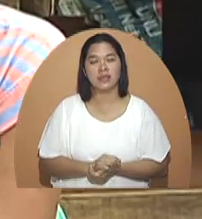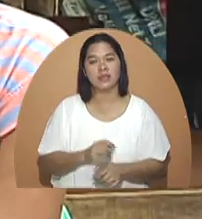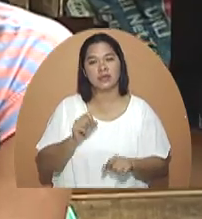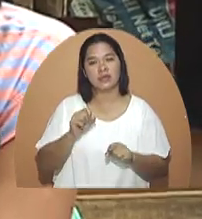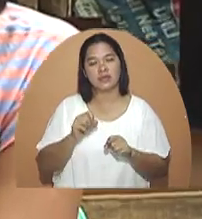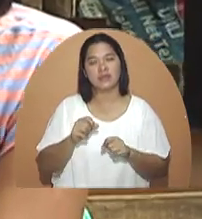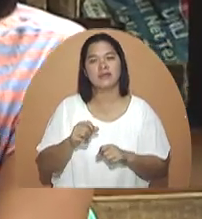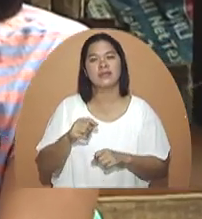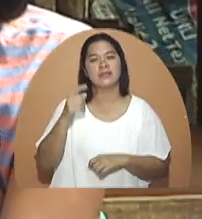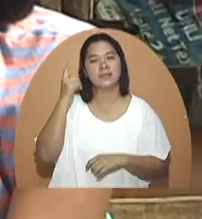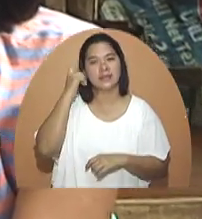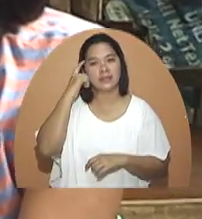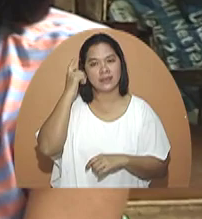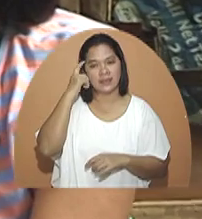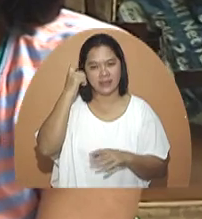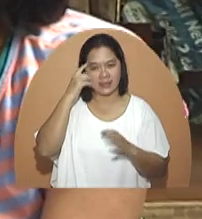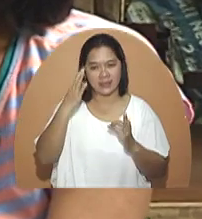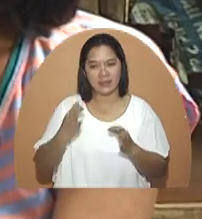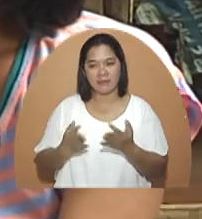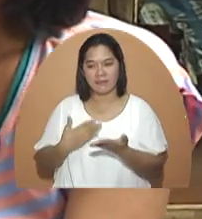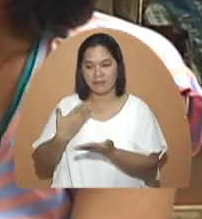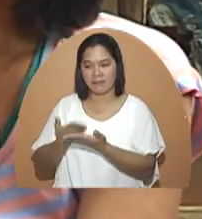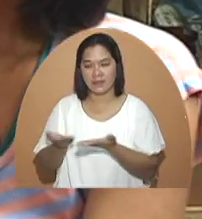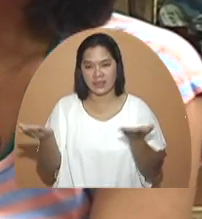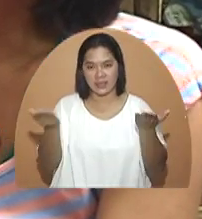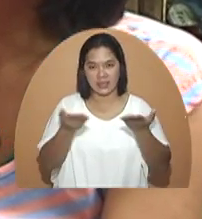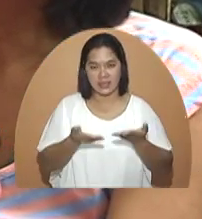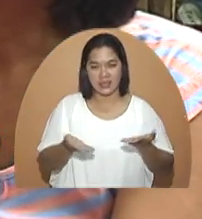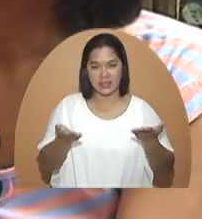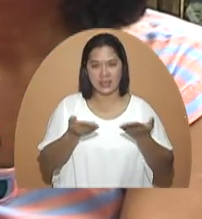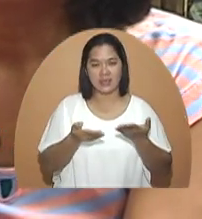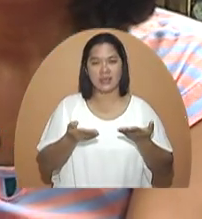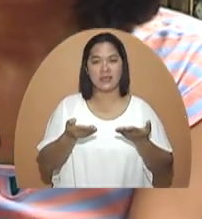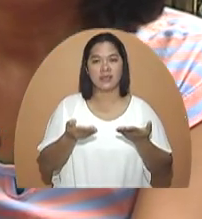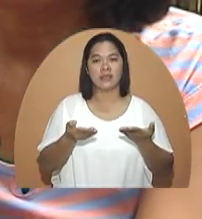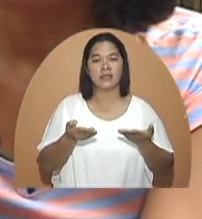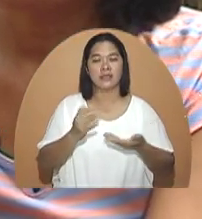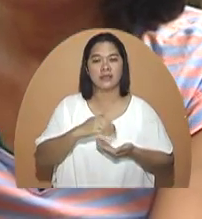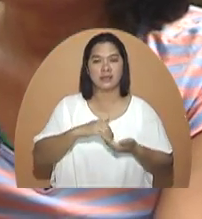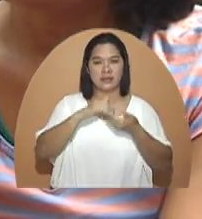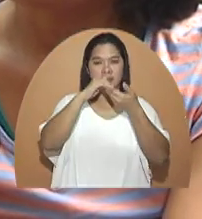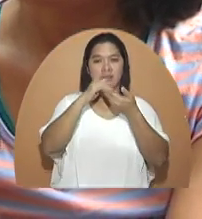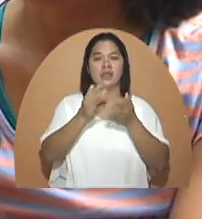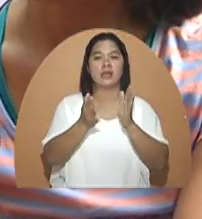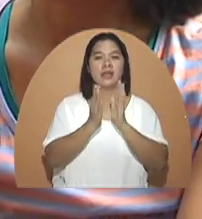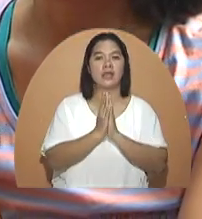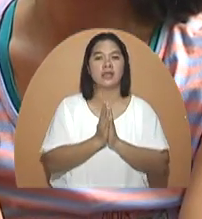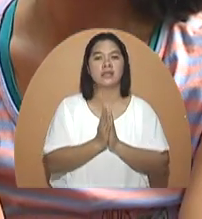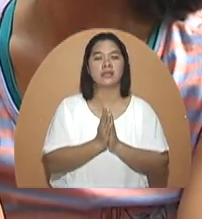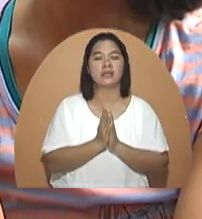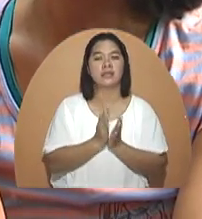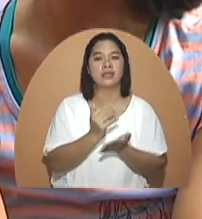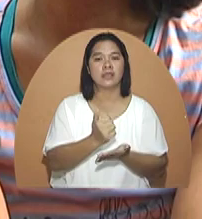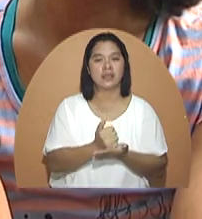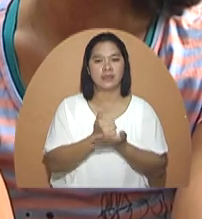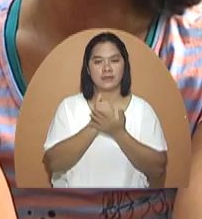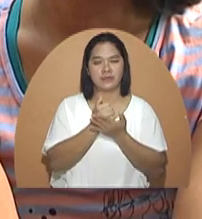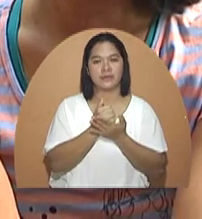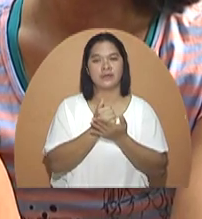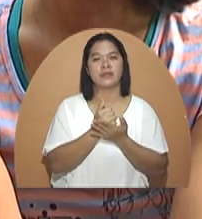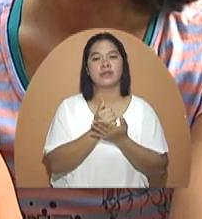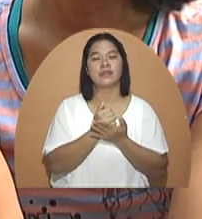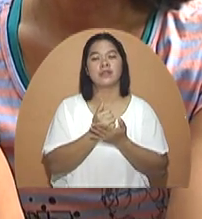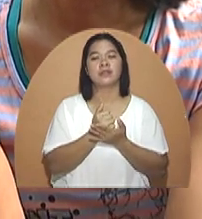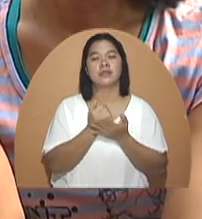hindi na nagdalawang isip si nanay Thelma na lumapit sa ating programa para manawagan sa sino mang makakatulong